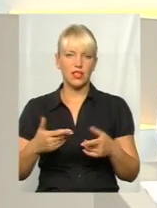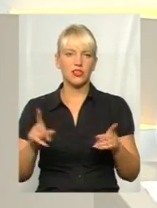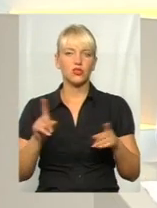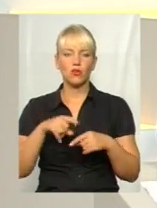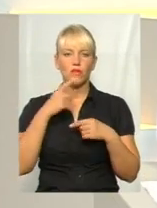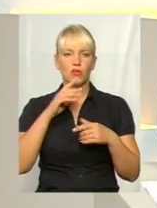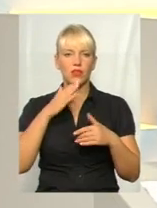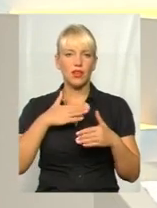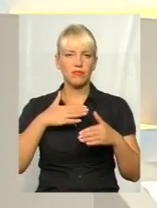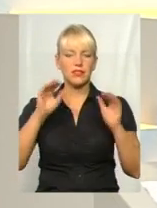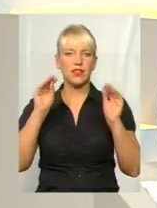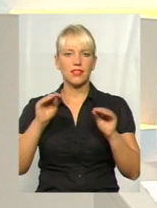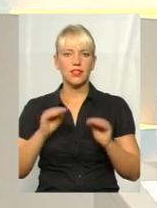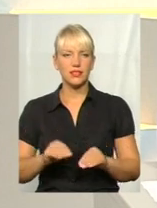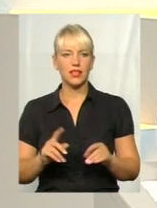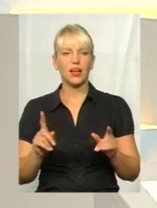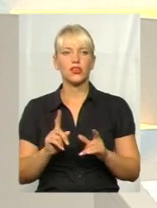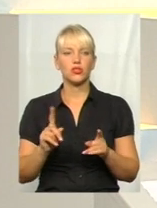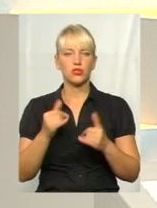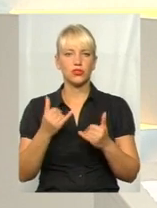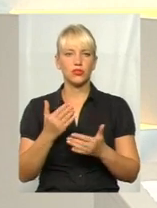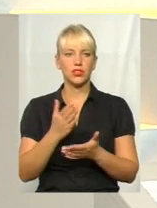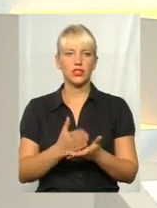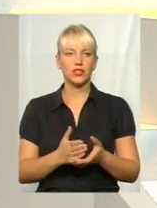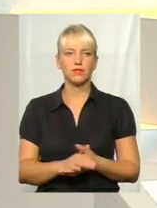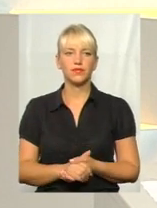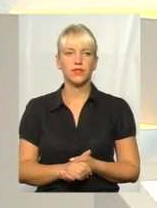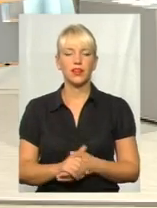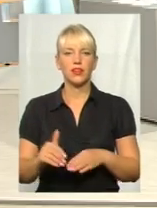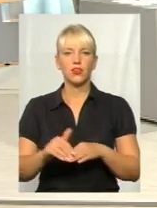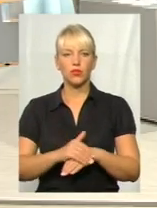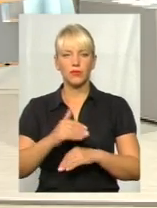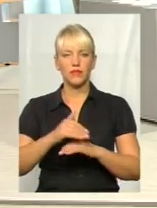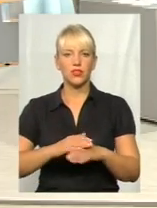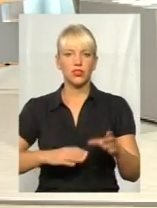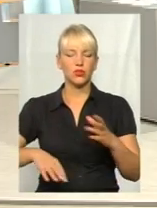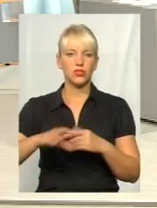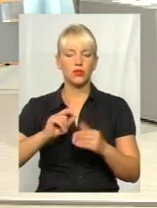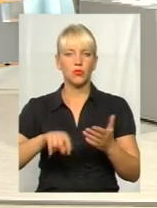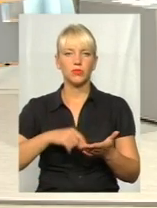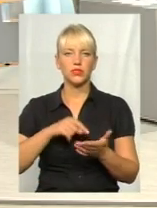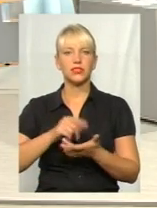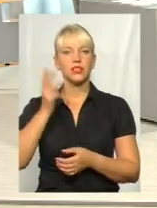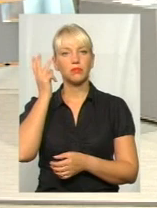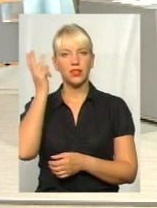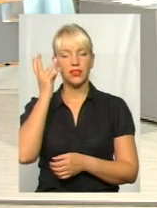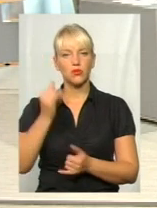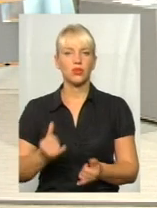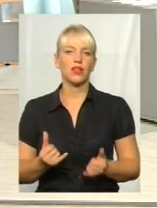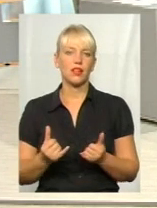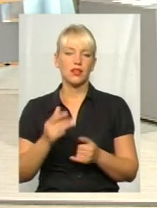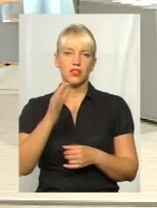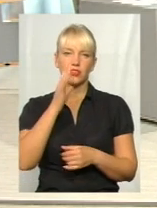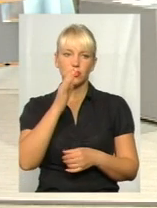ситуацію насправді маємо сьогодні. Прошу, пане Ігор. Добрий вечір. В місті Хмельницькому на даний час